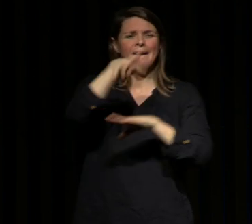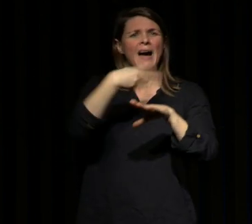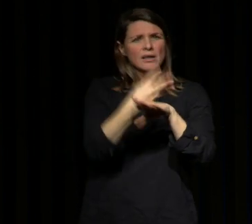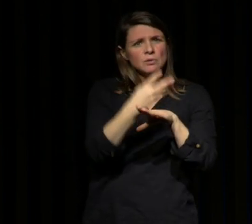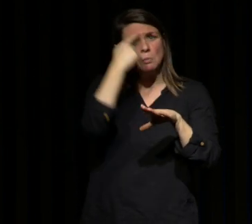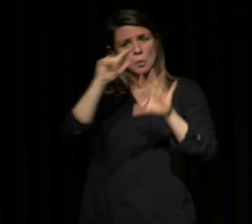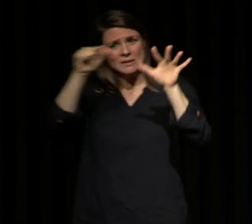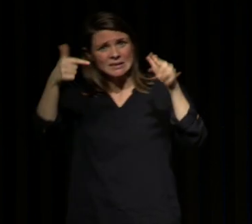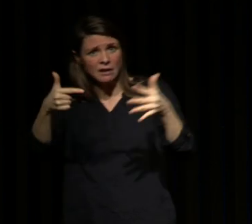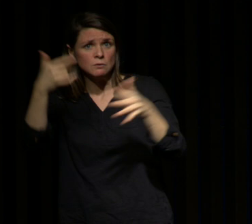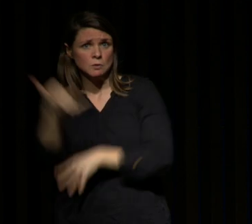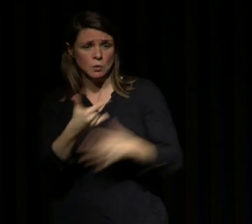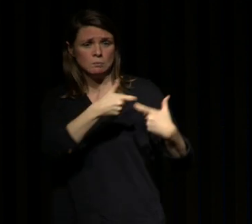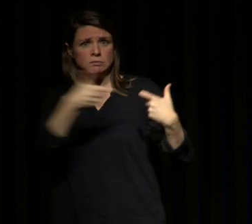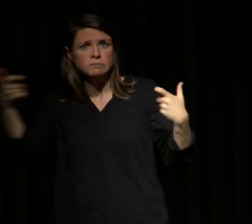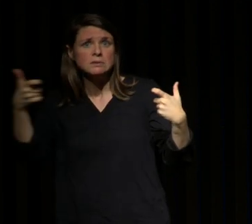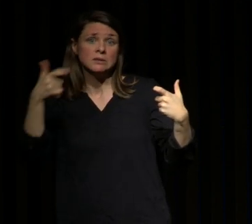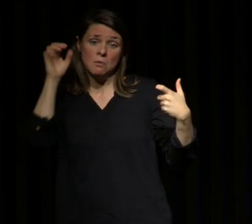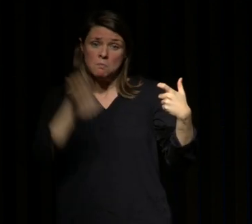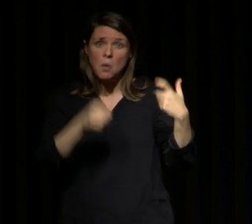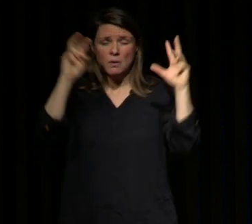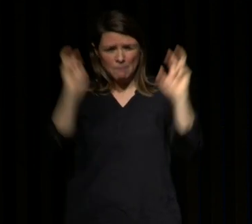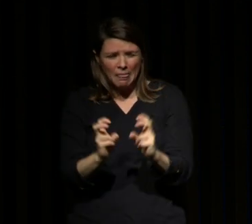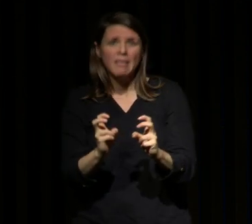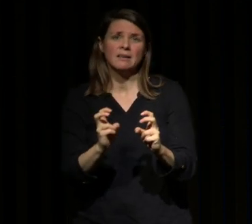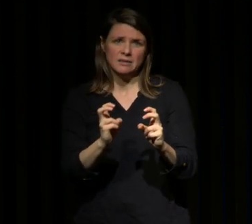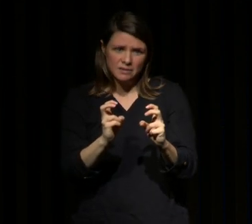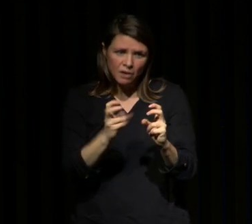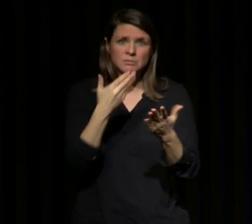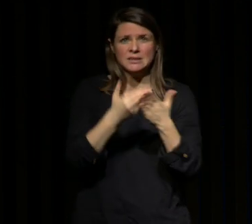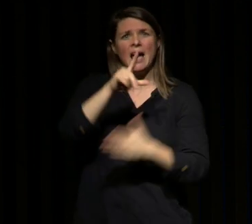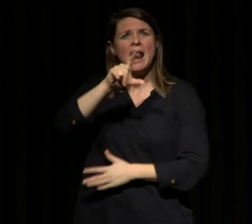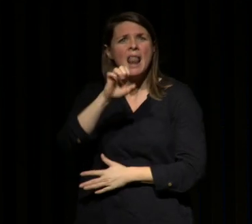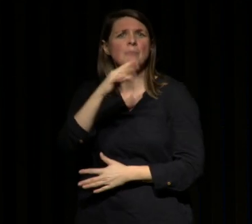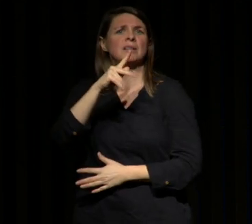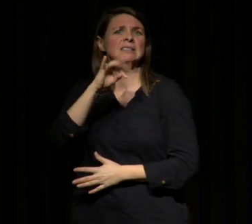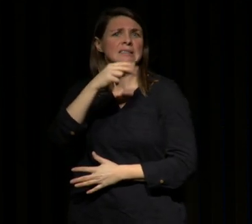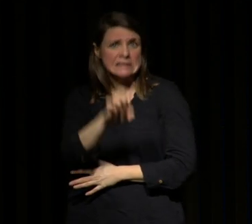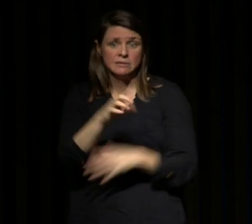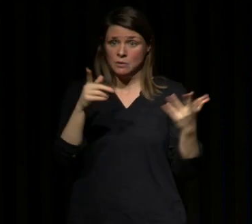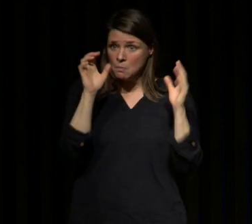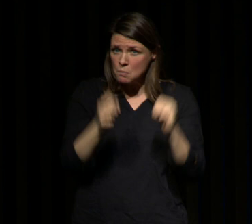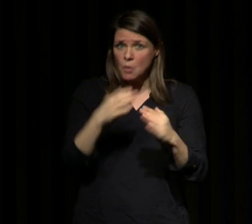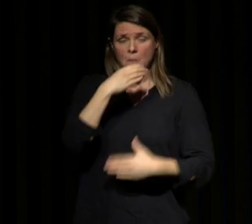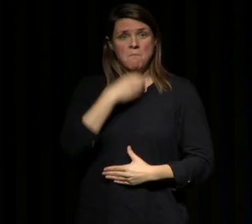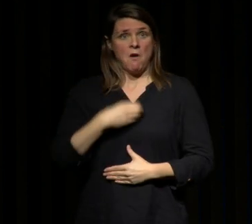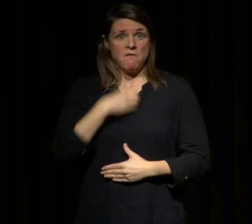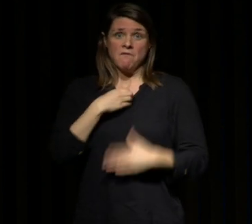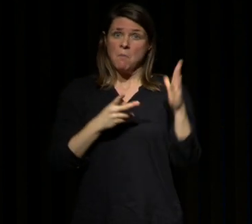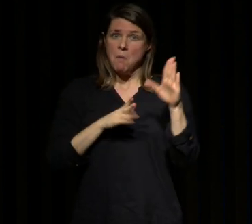7 jours d'affilée avait la capacité de réduire massivement cette leptine et donc d'augmenter massivement l'appétit